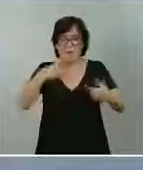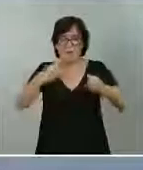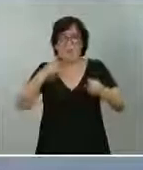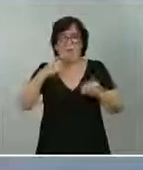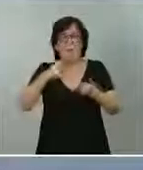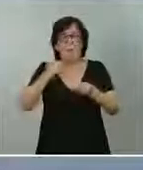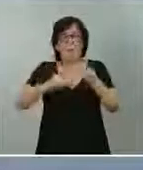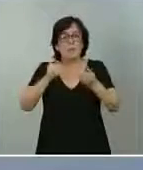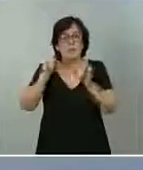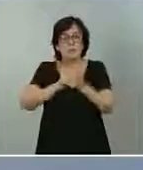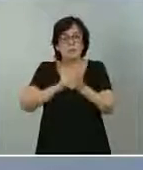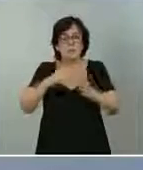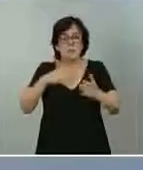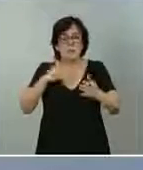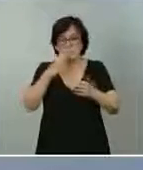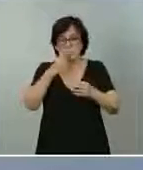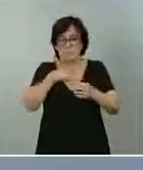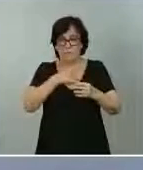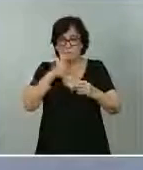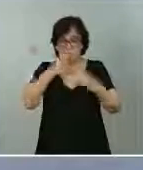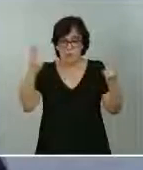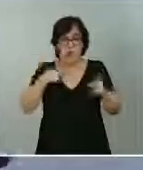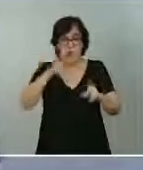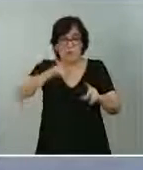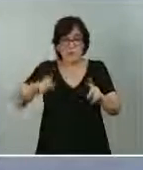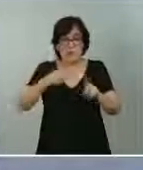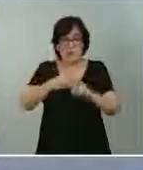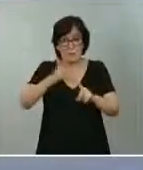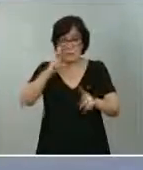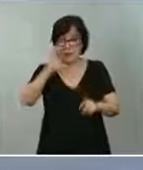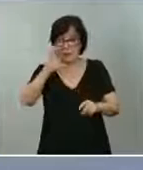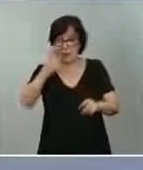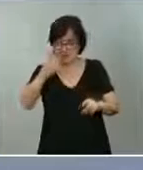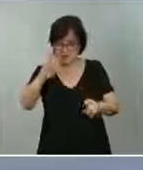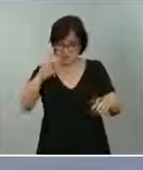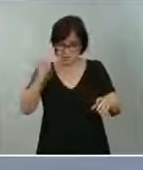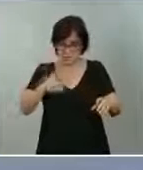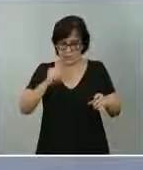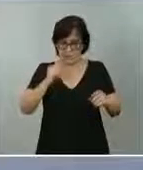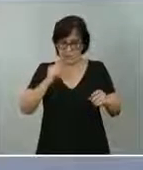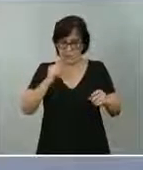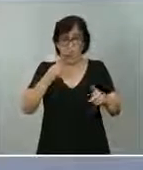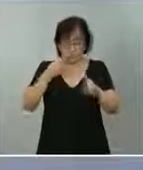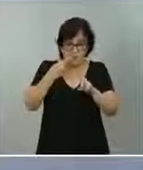En el caso de personas positivas por PCR, es decir, el caso de positivos de PCR,